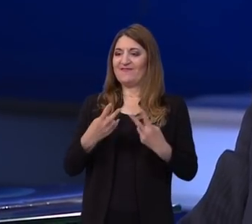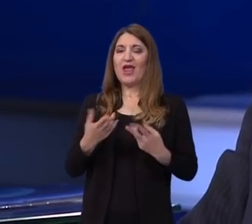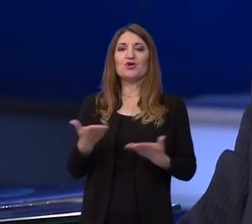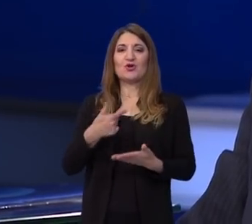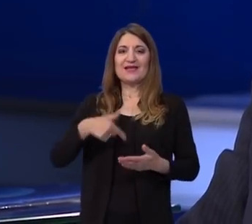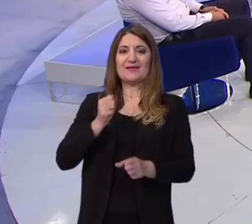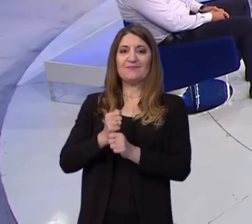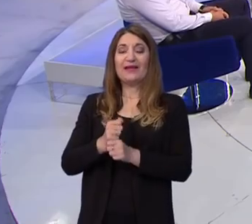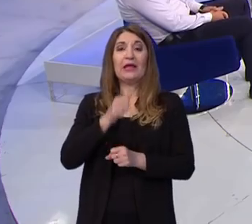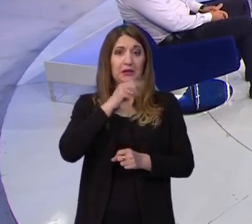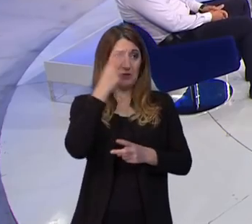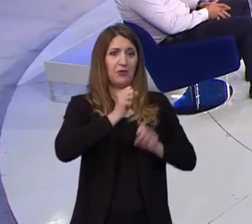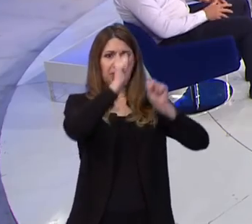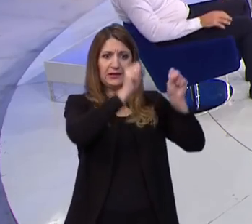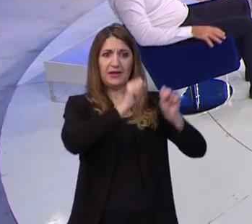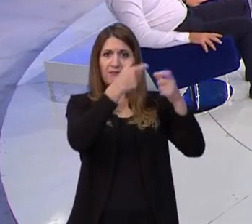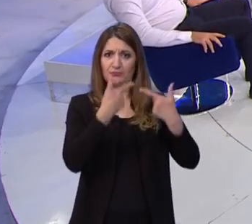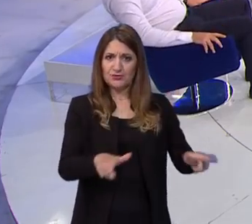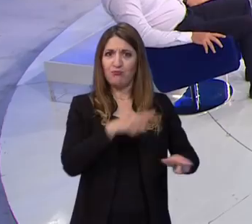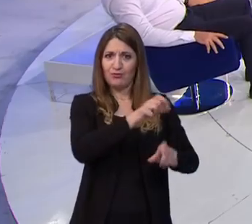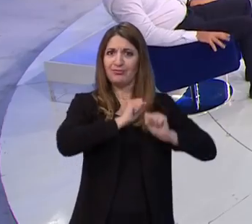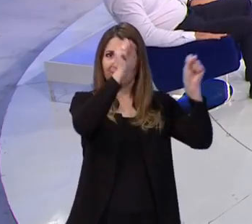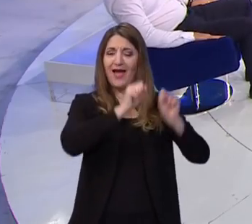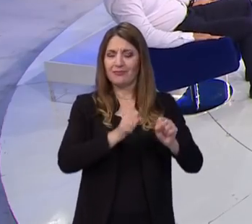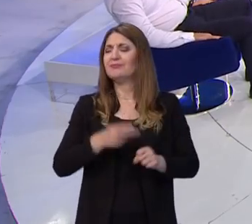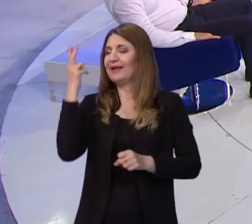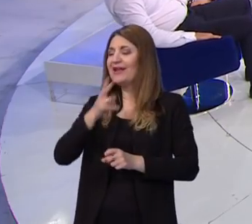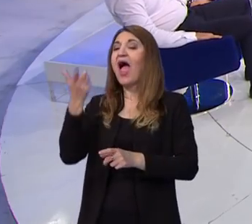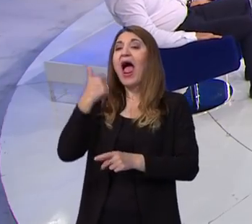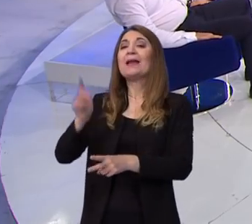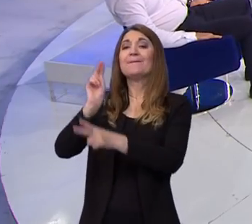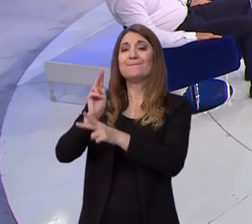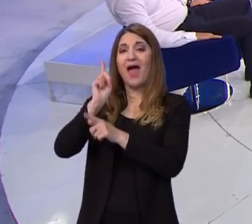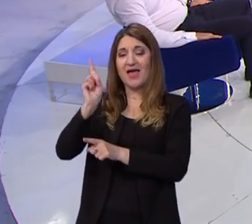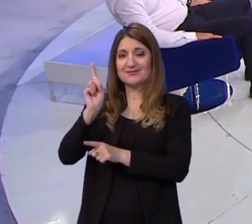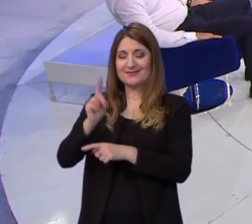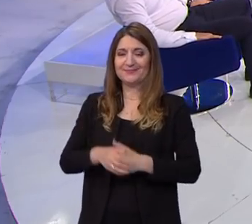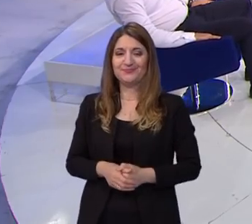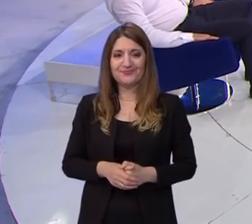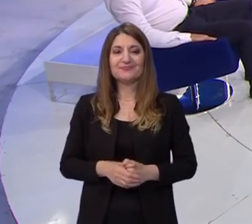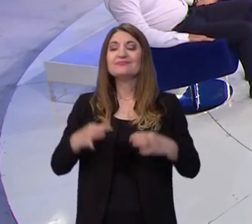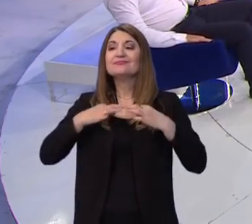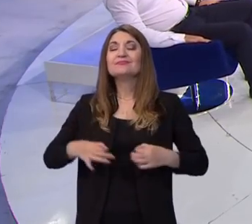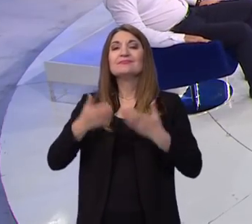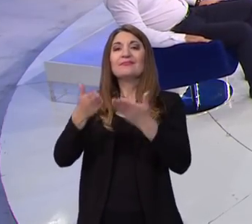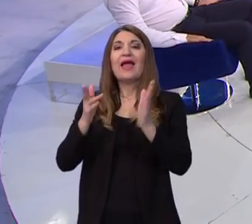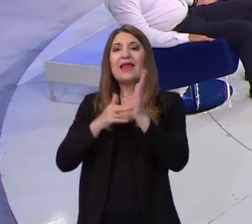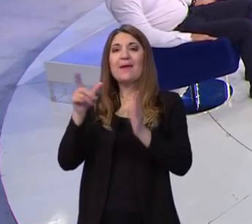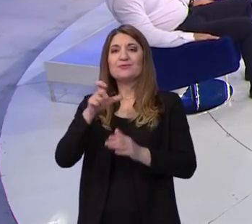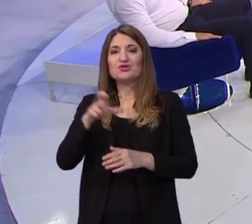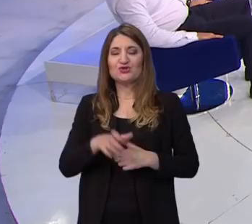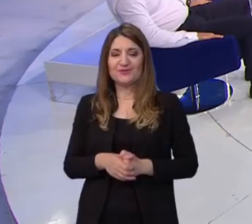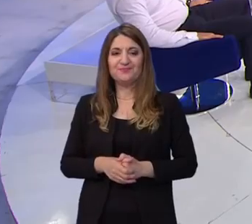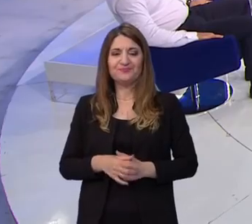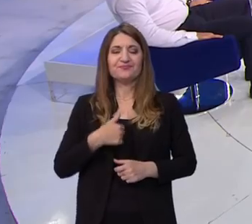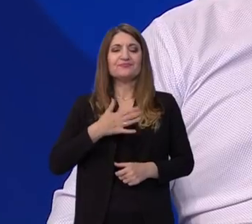su... I da navijaju, naravno. Mogu ići. Mogu ići na navijanje. Neka navijal, nek se paze. Evo, profesore Nemčiću. Pa evo, ja ću samo